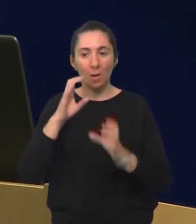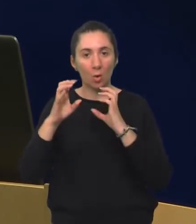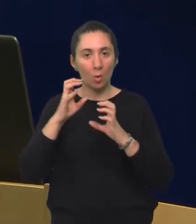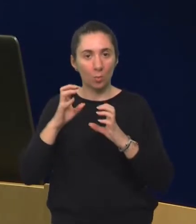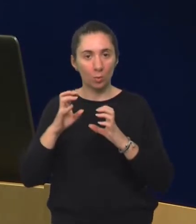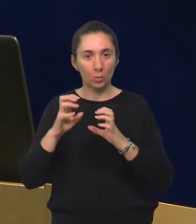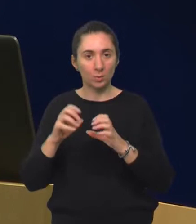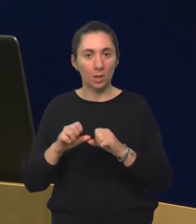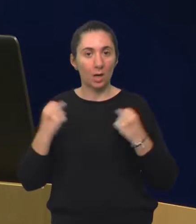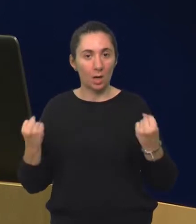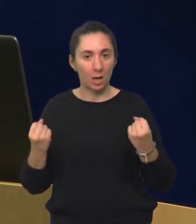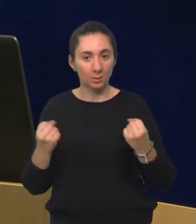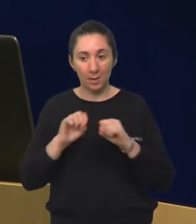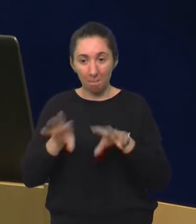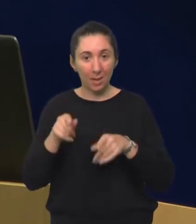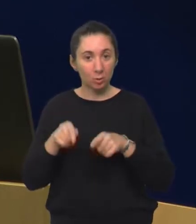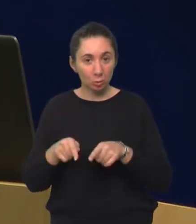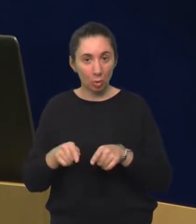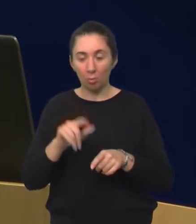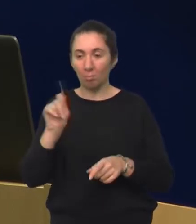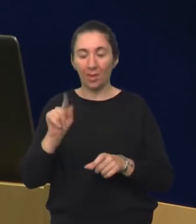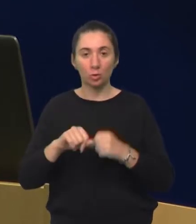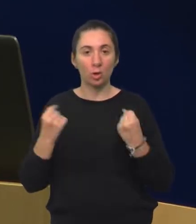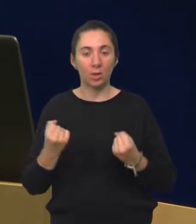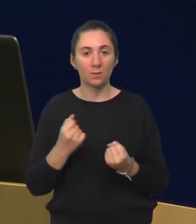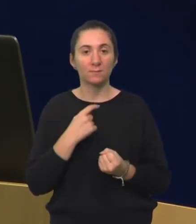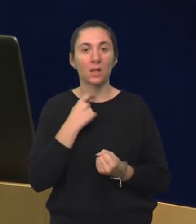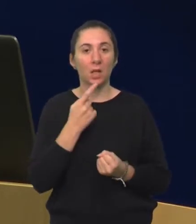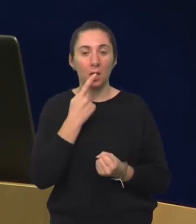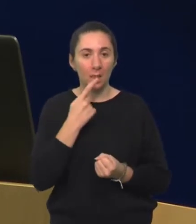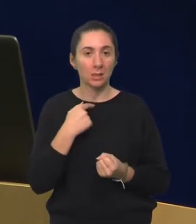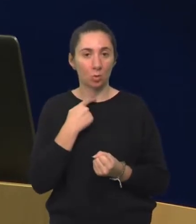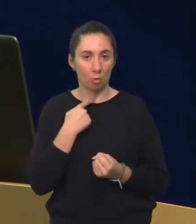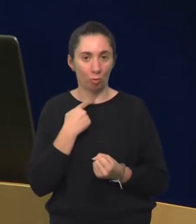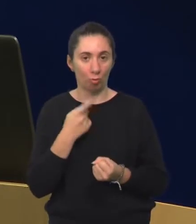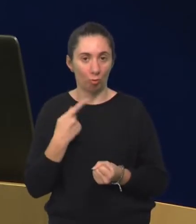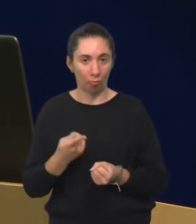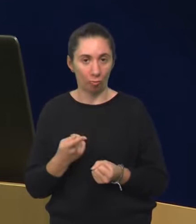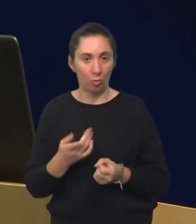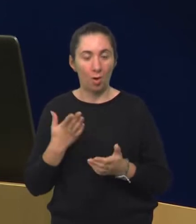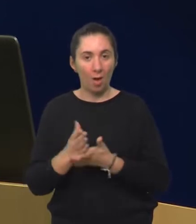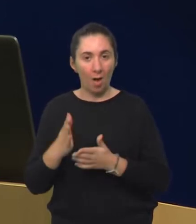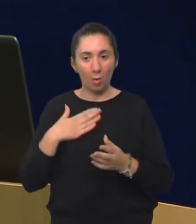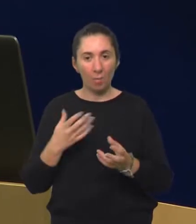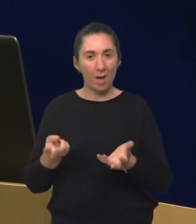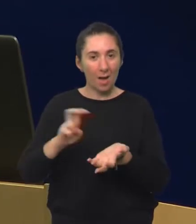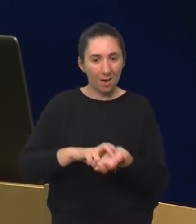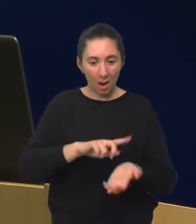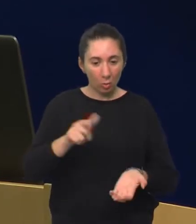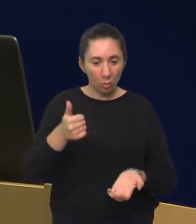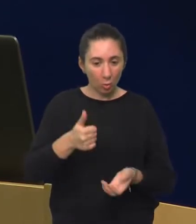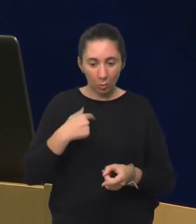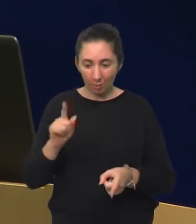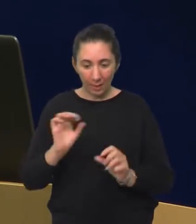njega neće se razviti ni govor, ni jezik, ni govor. Prema tome, ako postoje odstupanje u rani komunikacijskom razvoju do godine